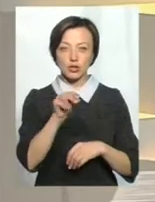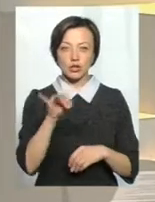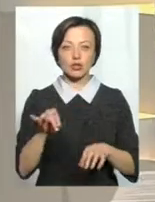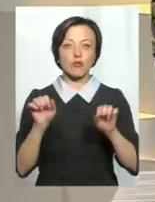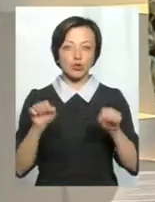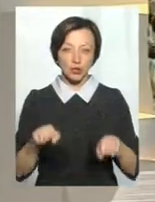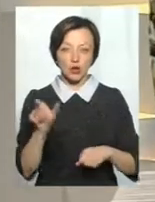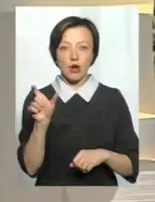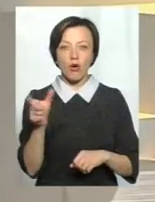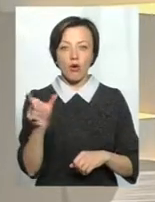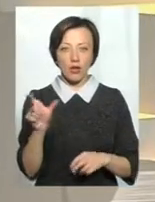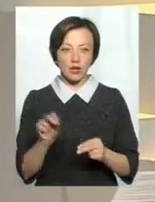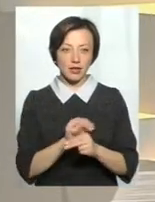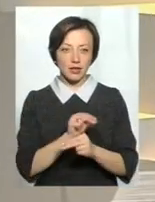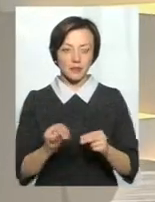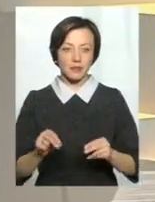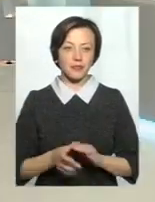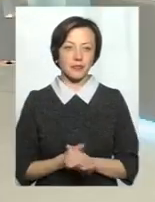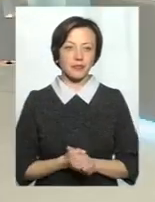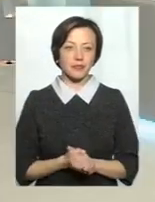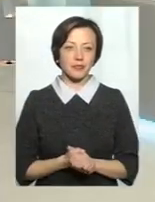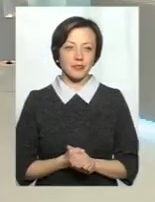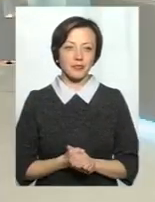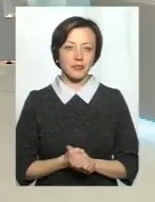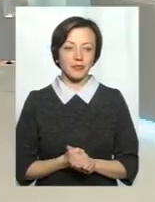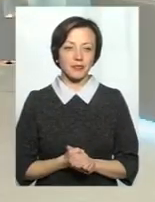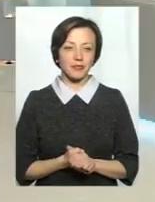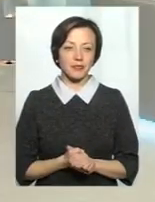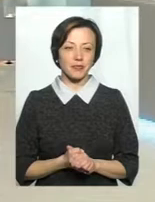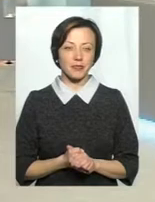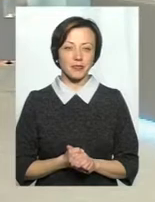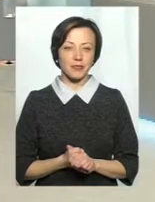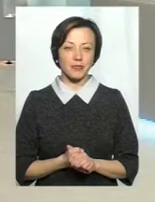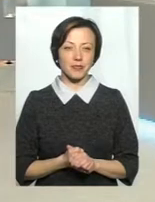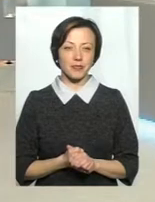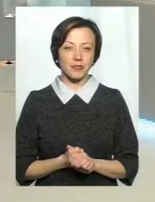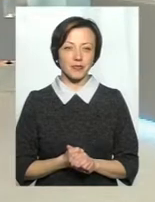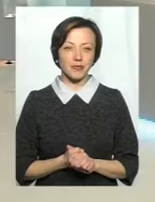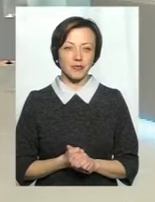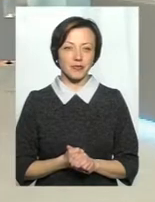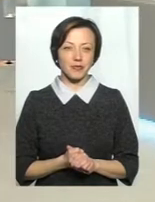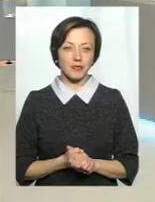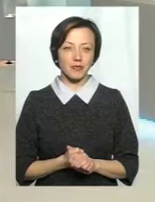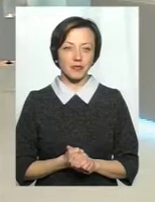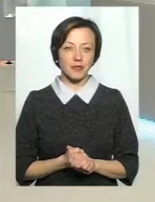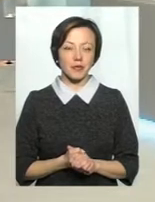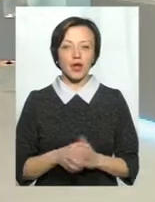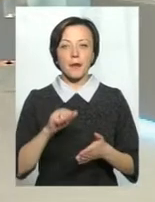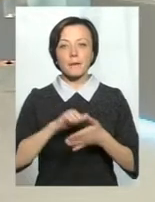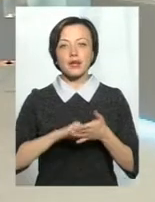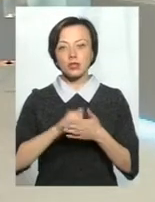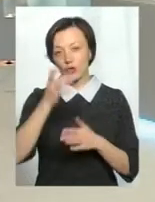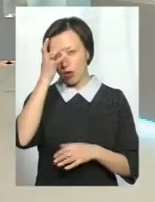голкотерапії і саме голкотерапії? Ну, причини